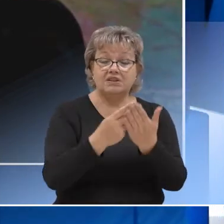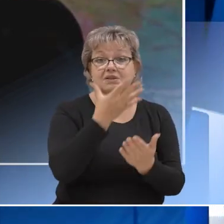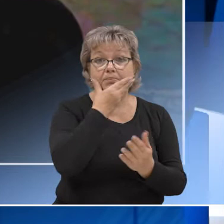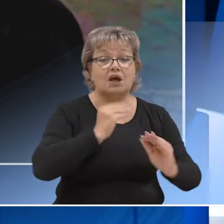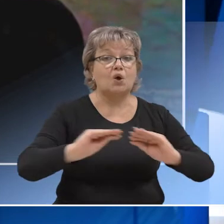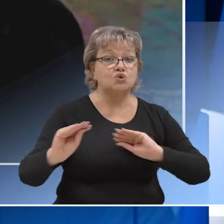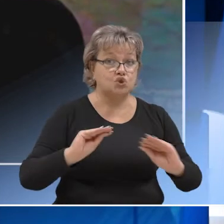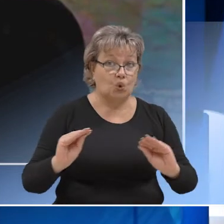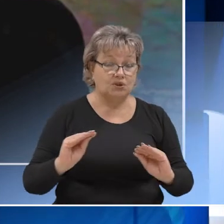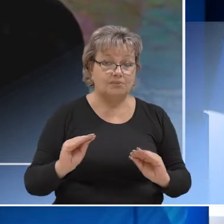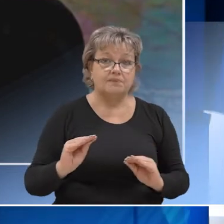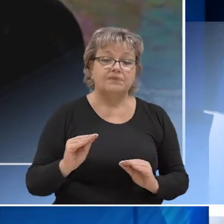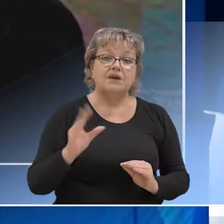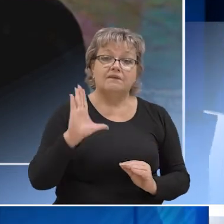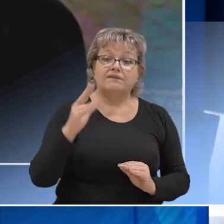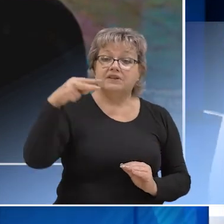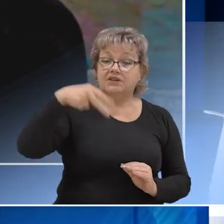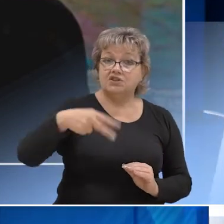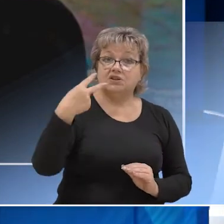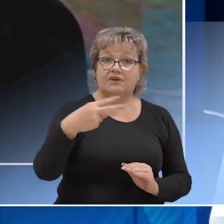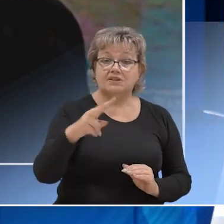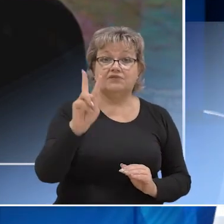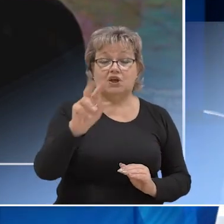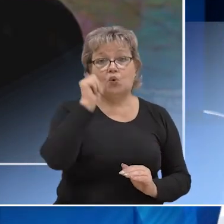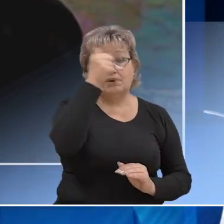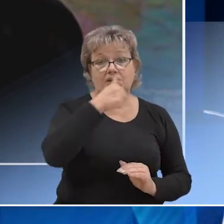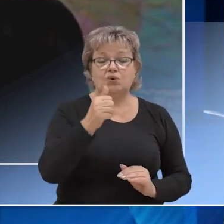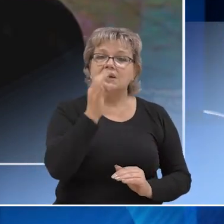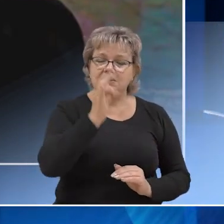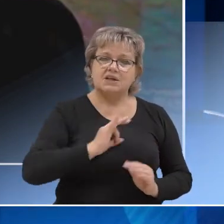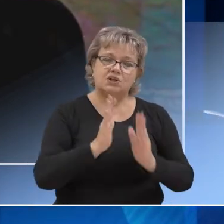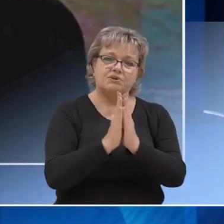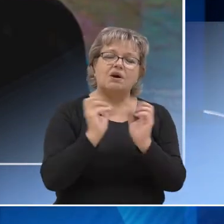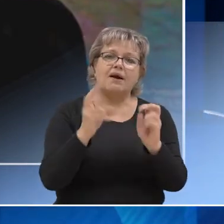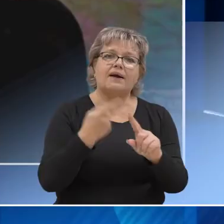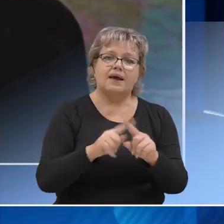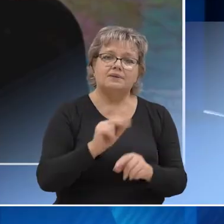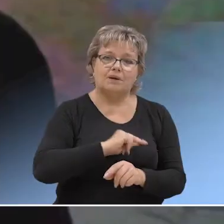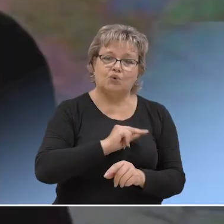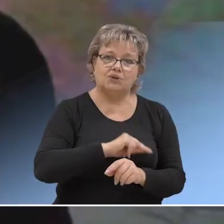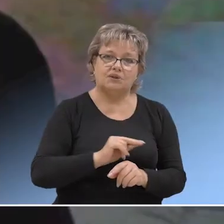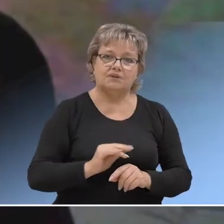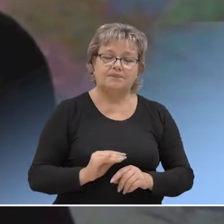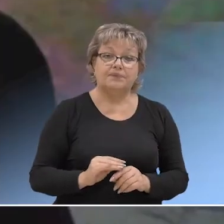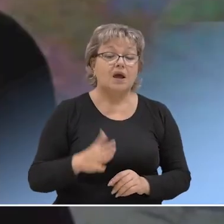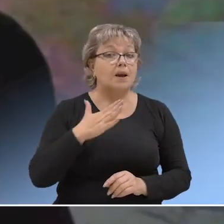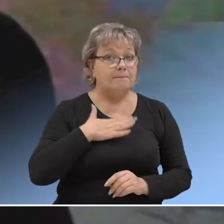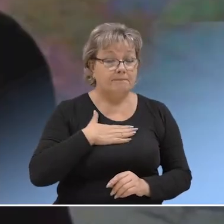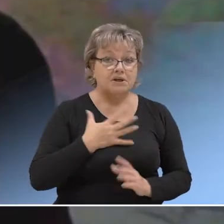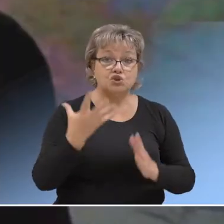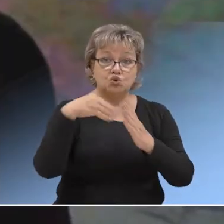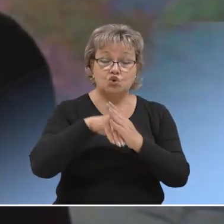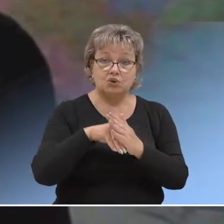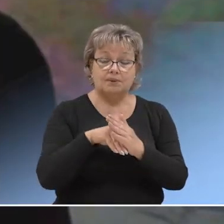бы видеть благоустроенными в 2022 году? Расскажите, пожалуйста, как это вообще работает? Мы